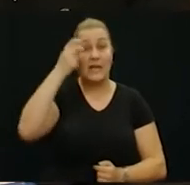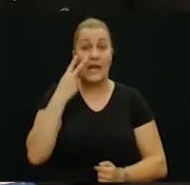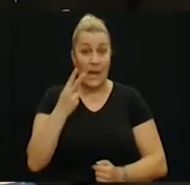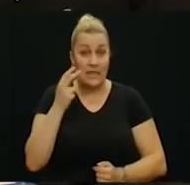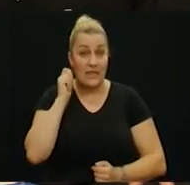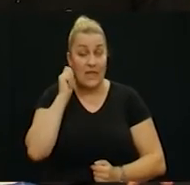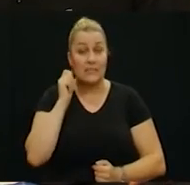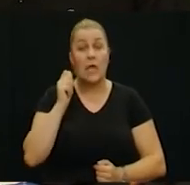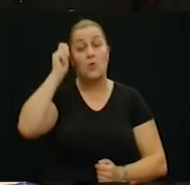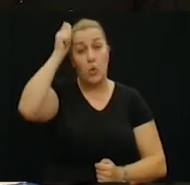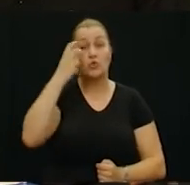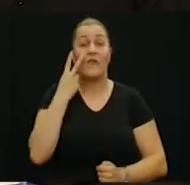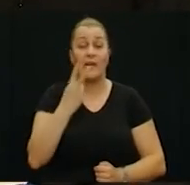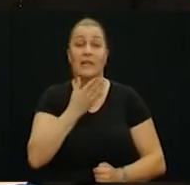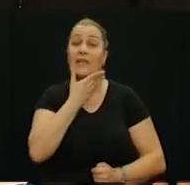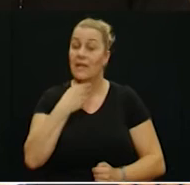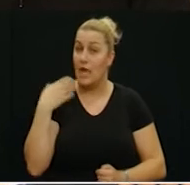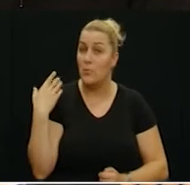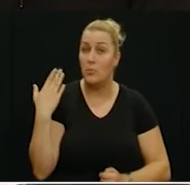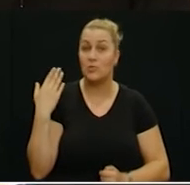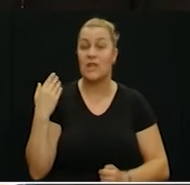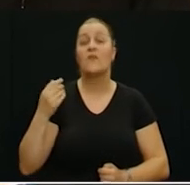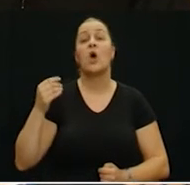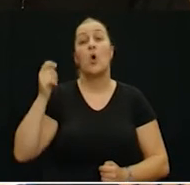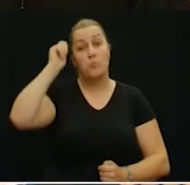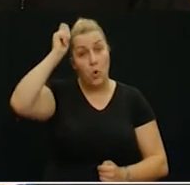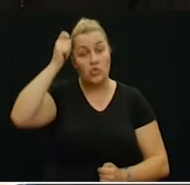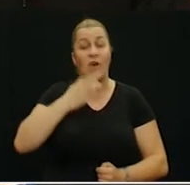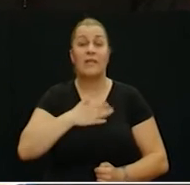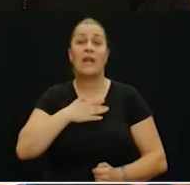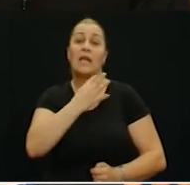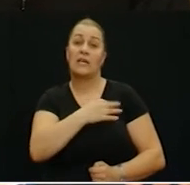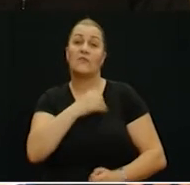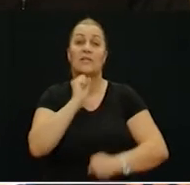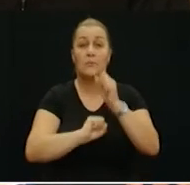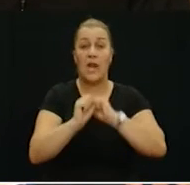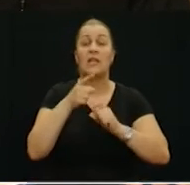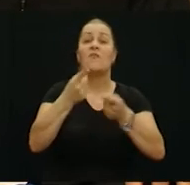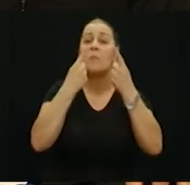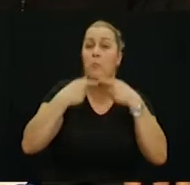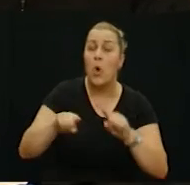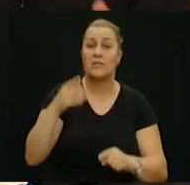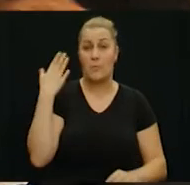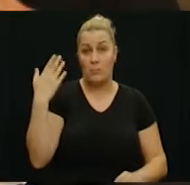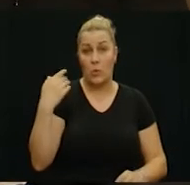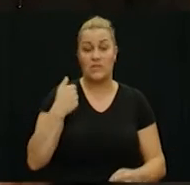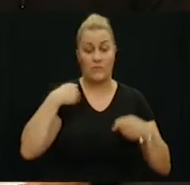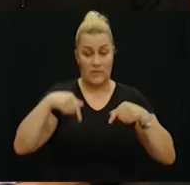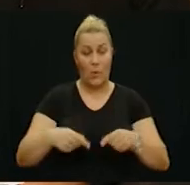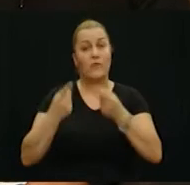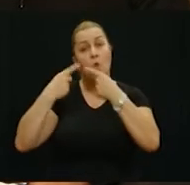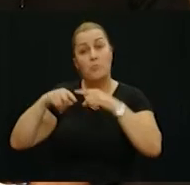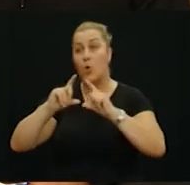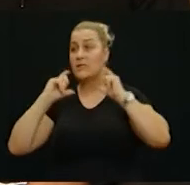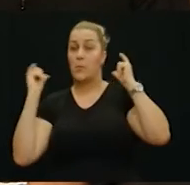Cijene agratece, poštovani gledatelji, lijep pozdrav, poštovanje, dragi hrvatski brajnitelji, vama jasno posebno pozdrav. Ovdje smo u